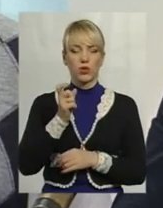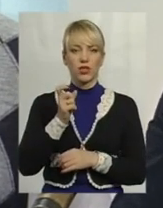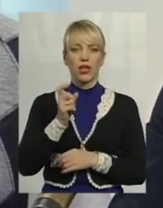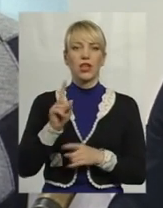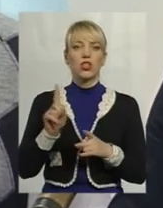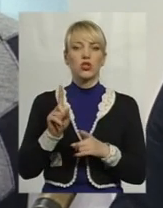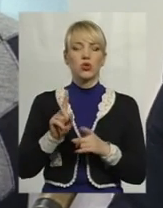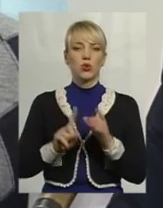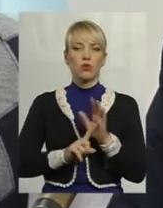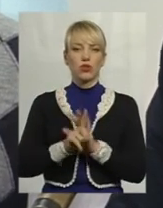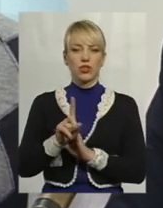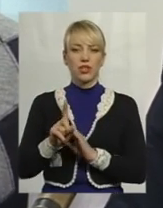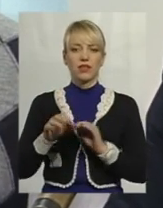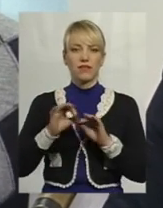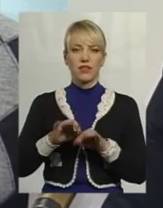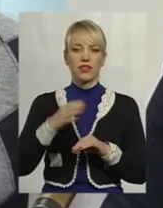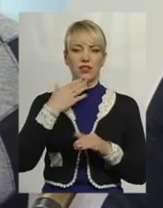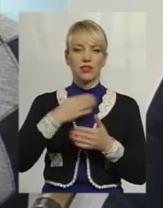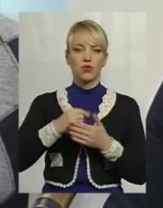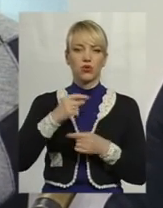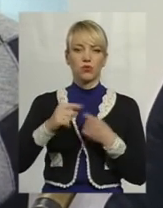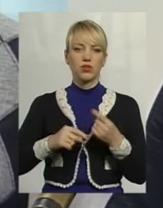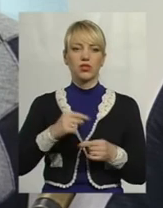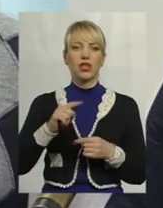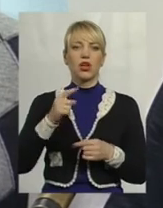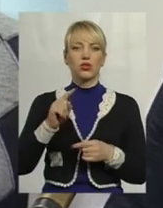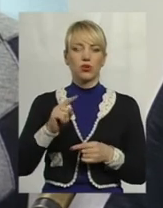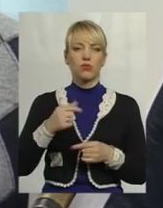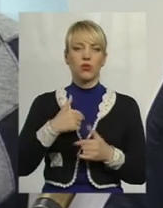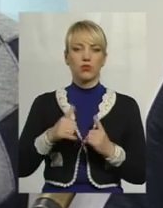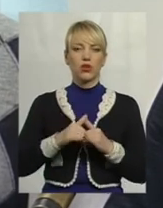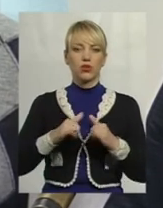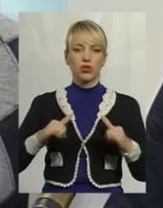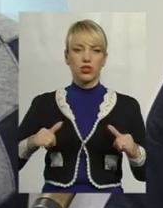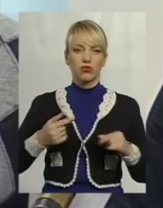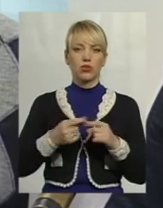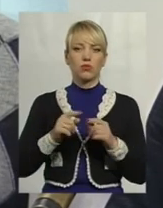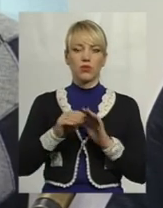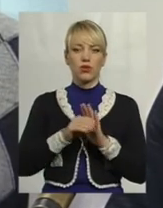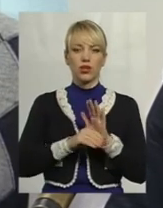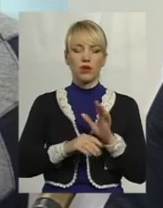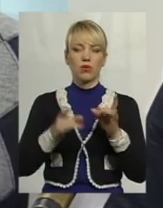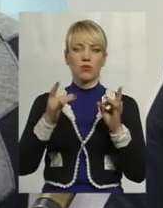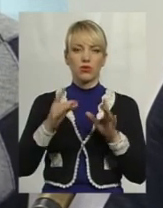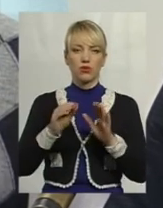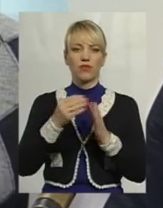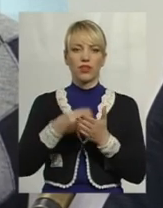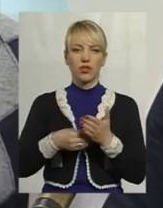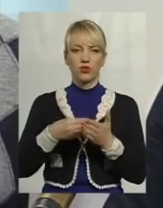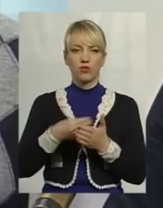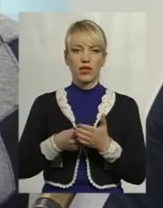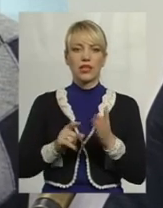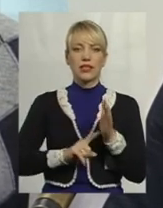з чого починати ведення свого бізнесу. Тому ми ще й так, розширивши ось цю програму простого фінансування, скажімо так,